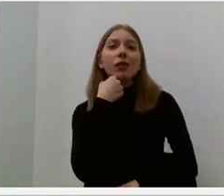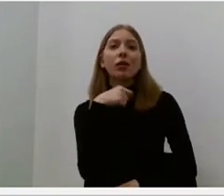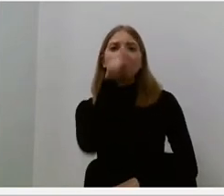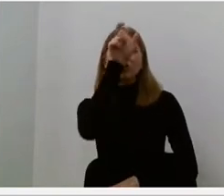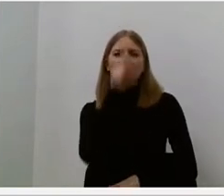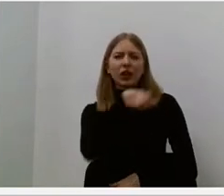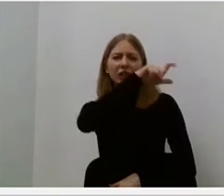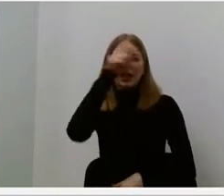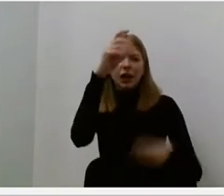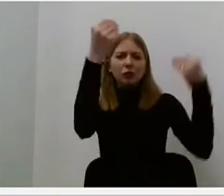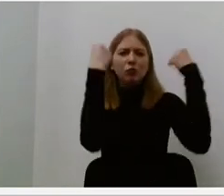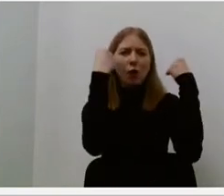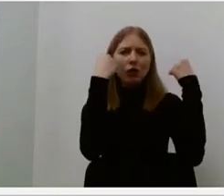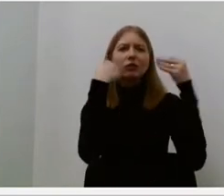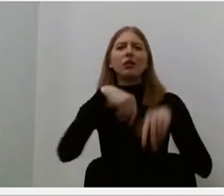universitete.